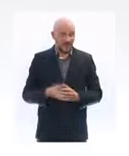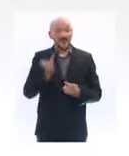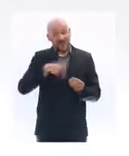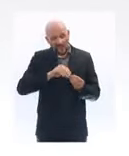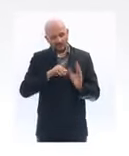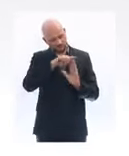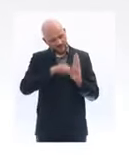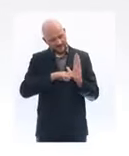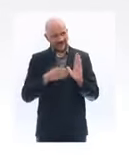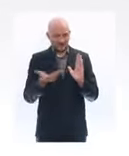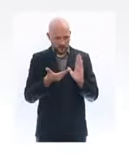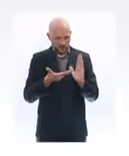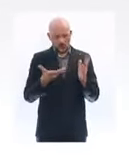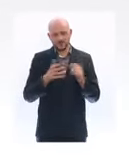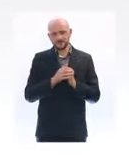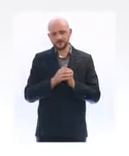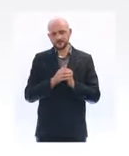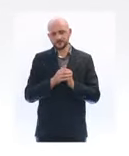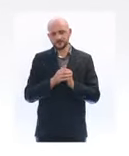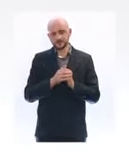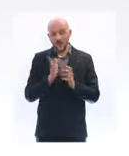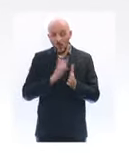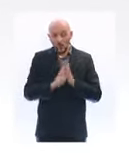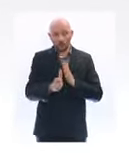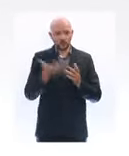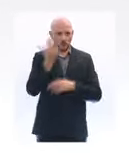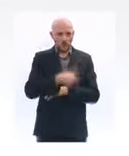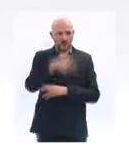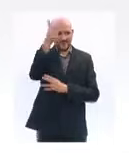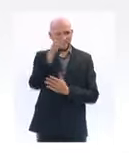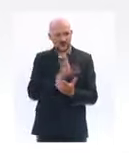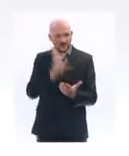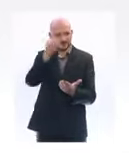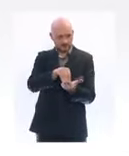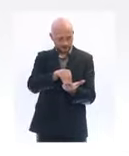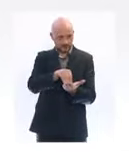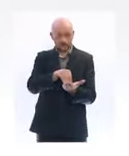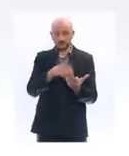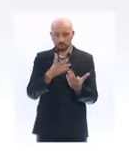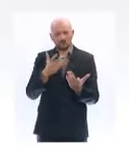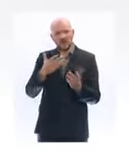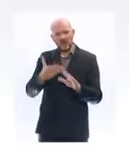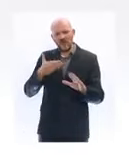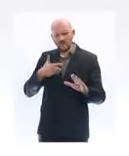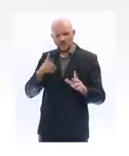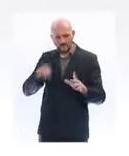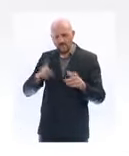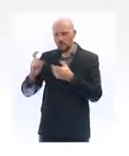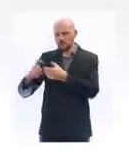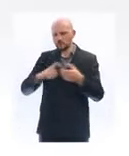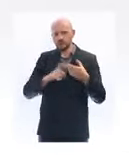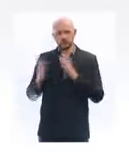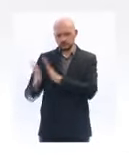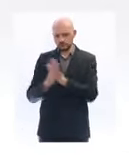règle, nous allons l'inscrire dans le protocole national qui est en consultation auprès des partenaires sociaux qui étaient en